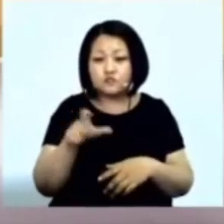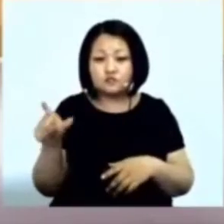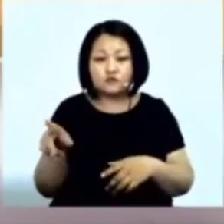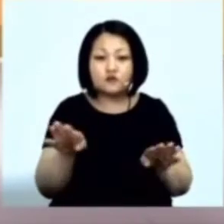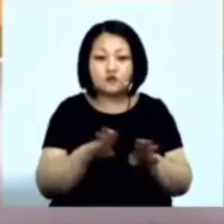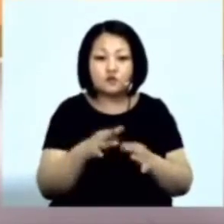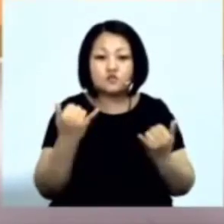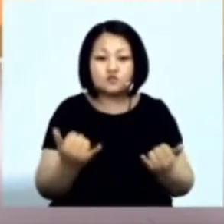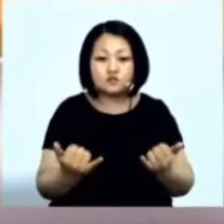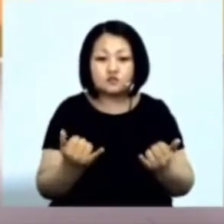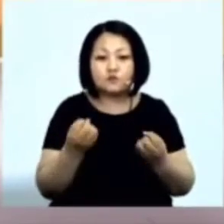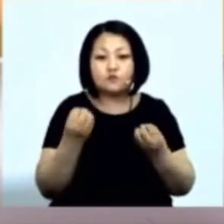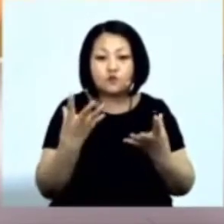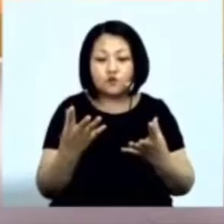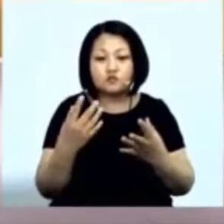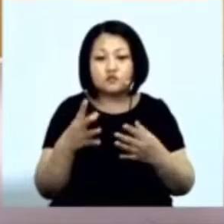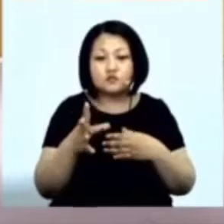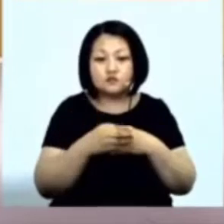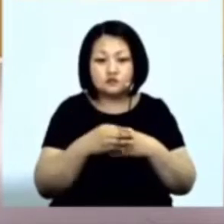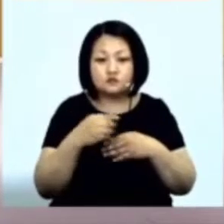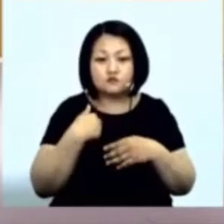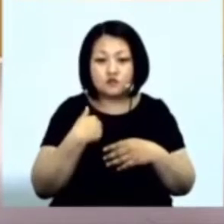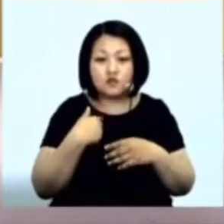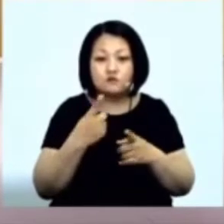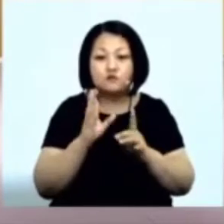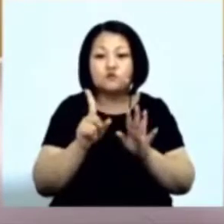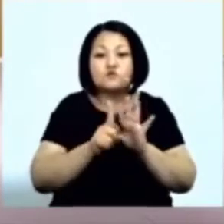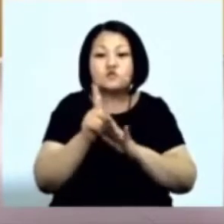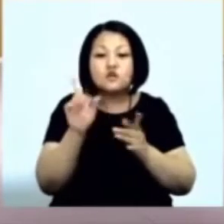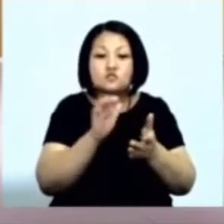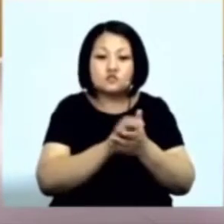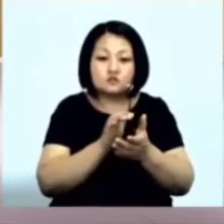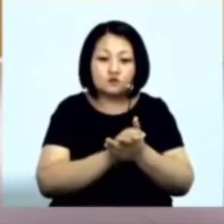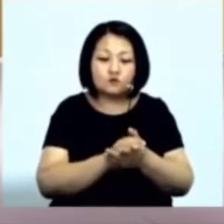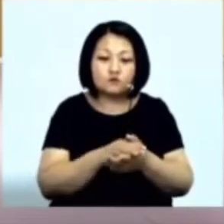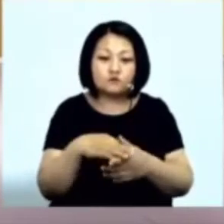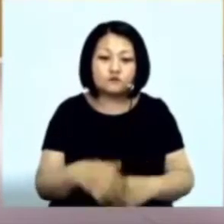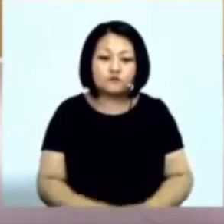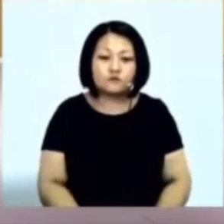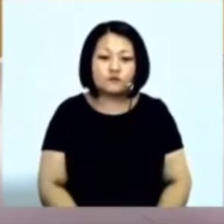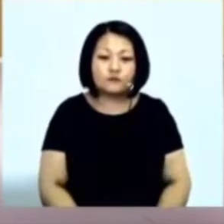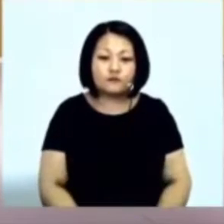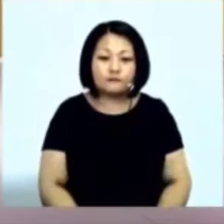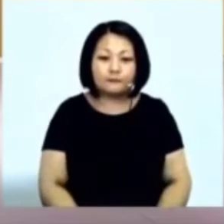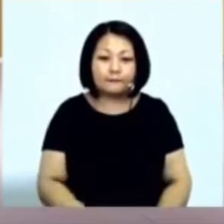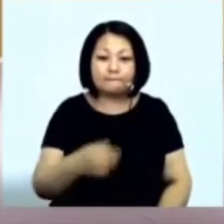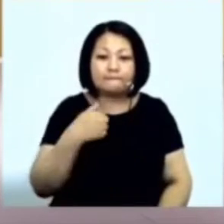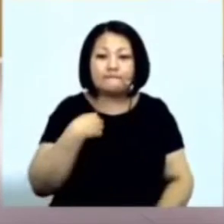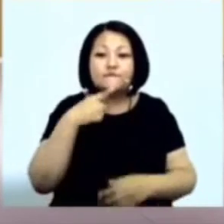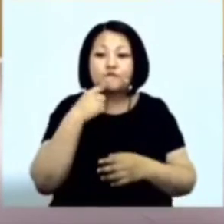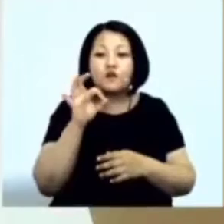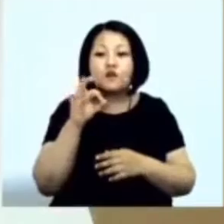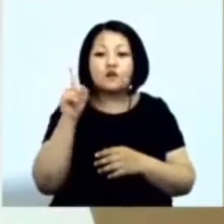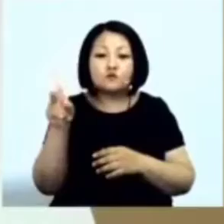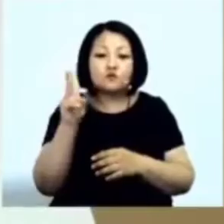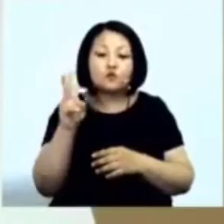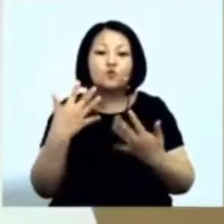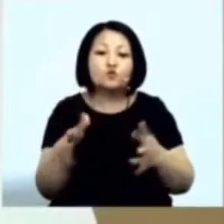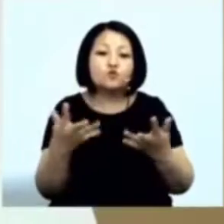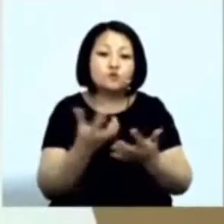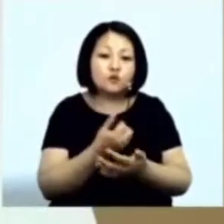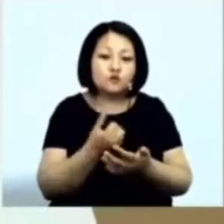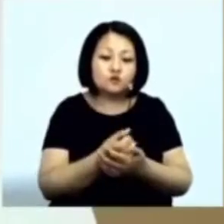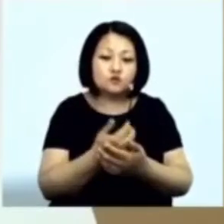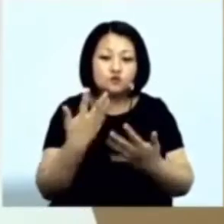сейчас Просто с нами знакомится Я не обращаюсь к людям Которые уже получают деньги Потому что включился механизм Ребята, реально